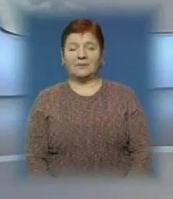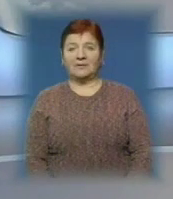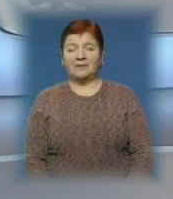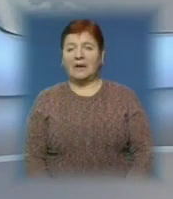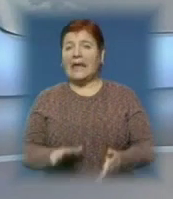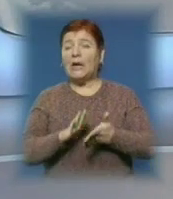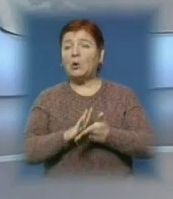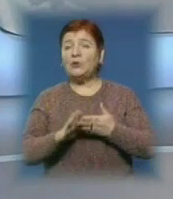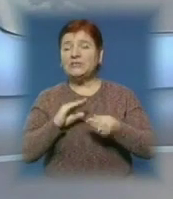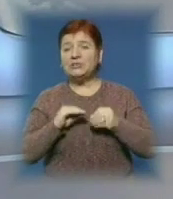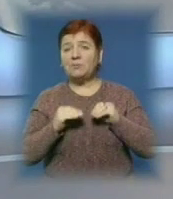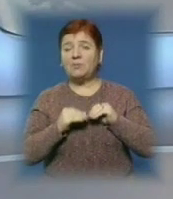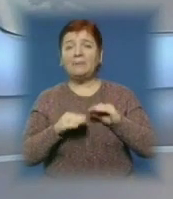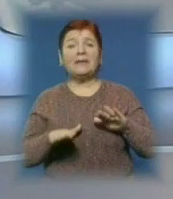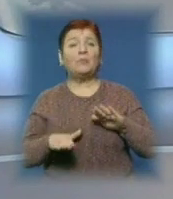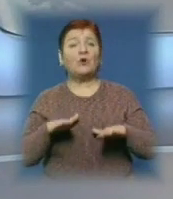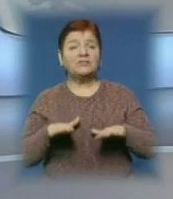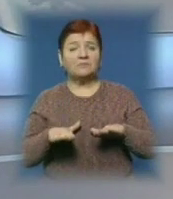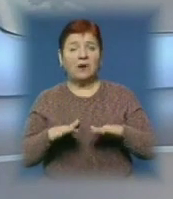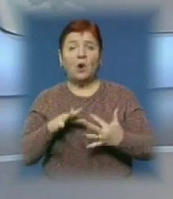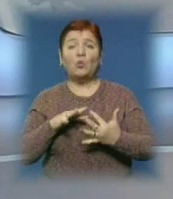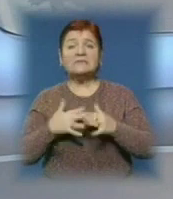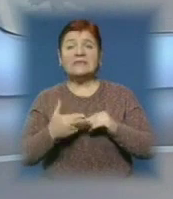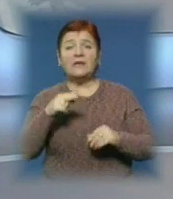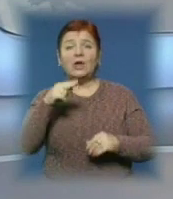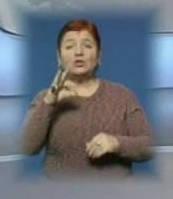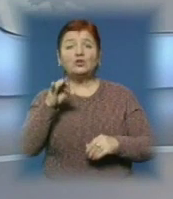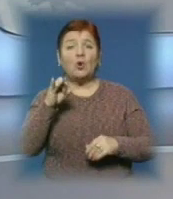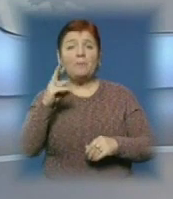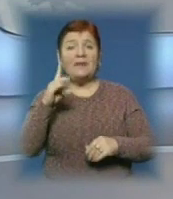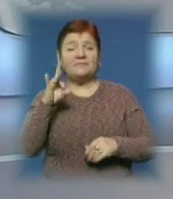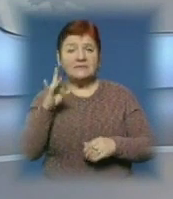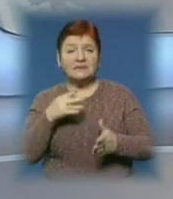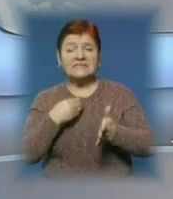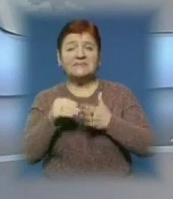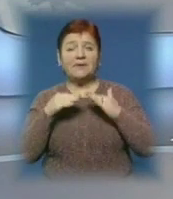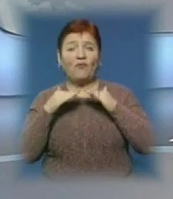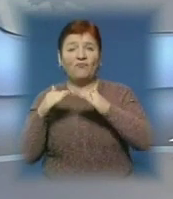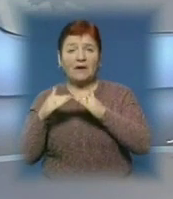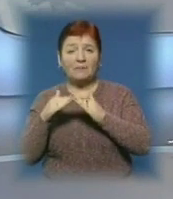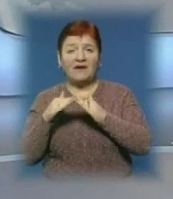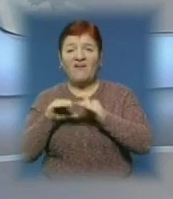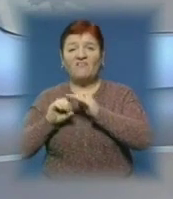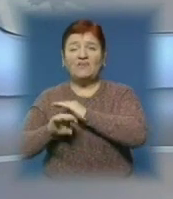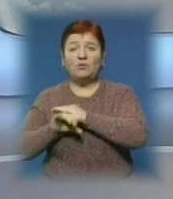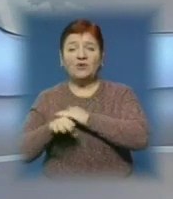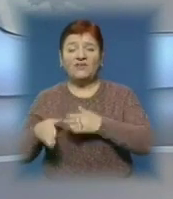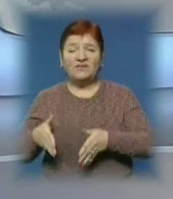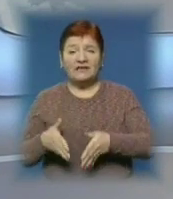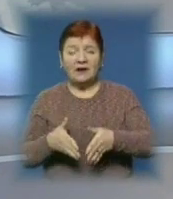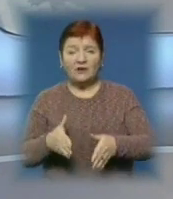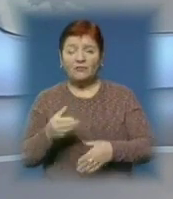Екологічна проблема на Мукачевщині. У селі Чопівці зі свиноферми відходи витікають на огід'я селян. У